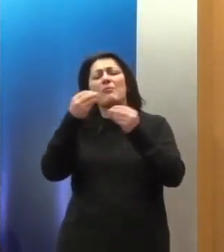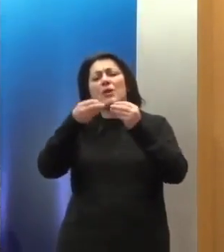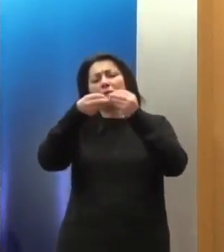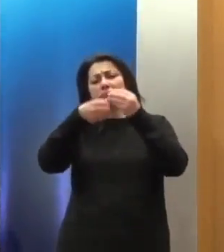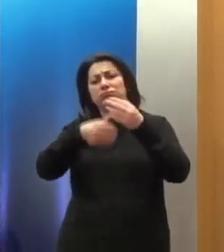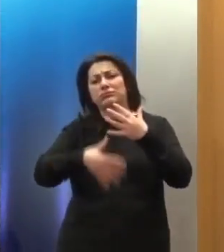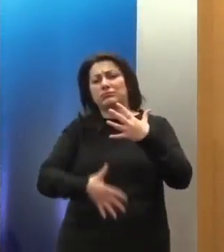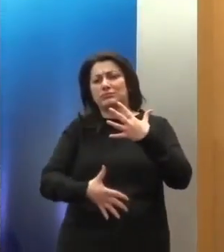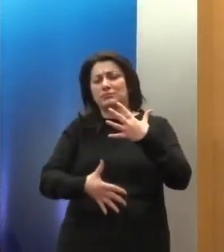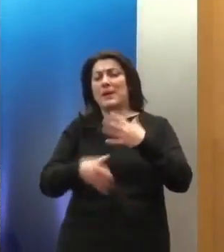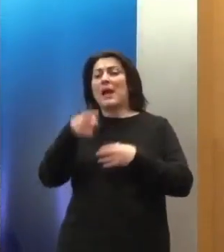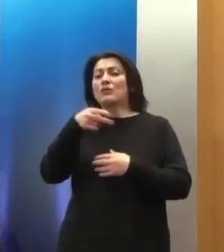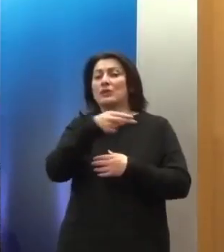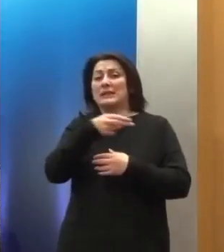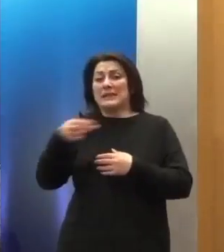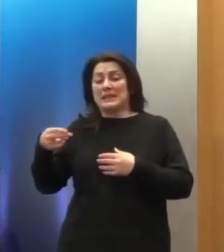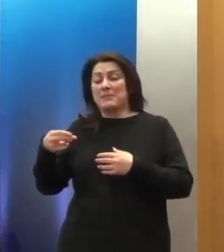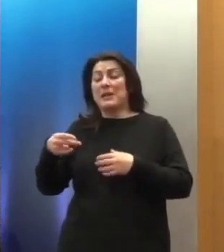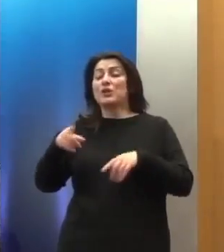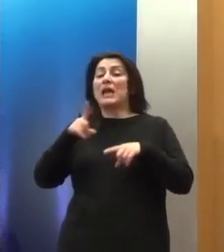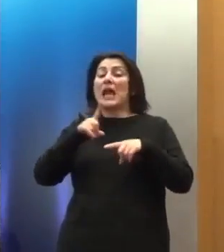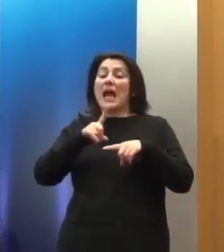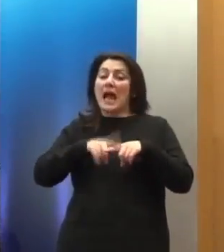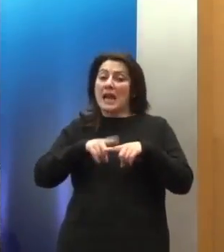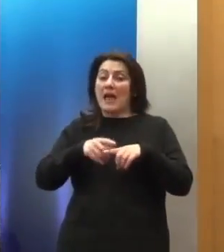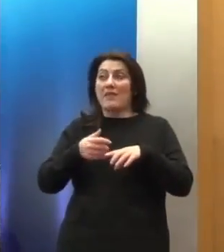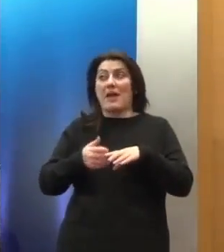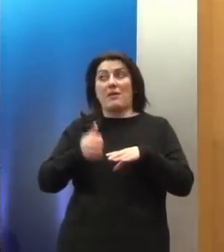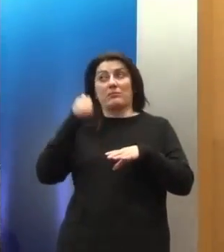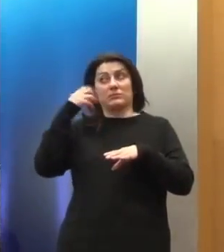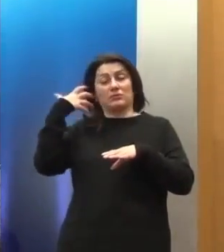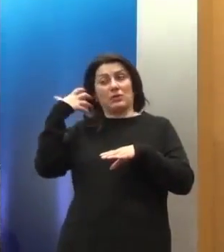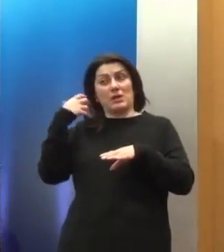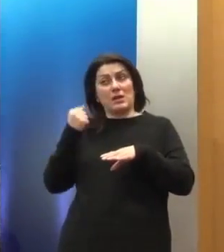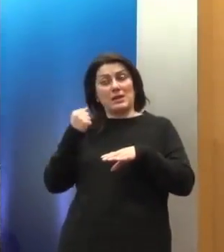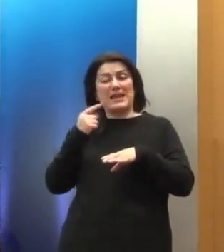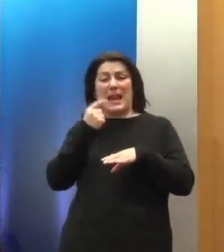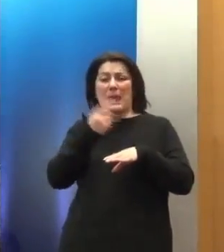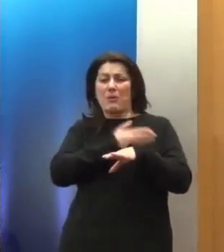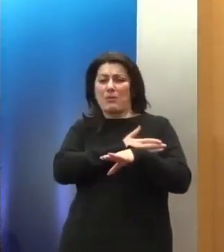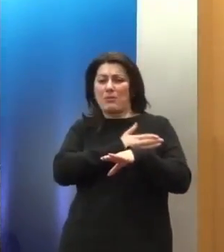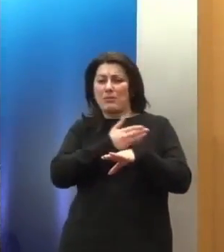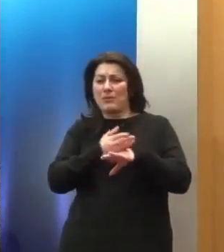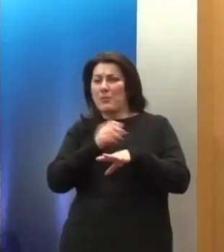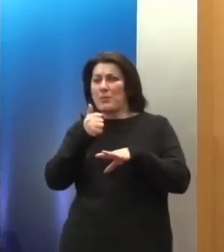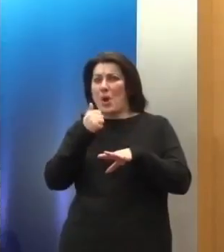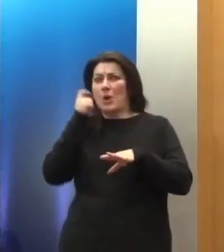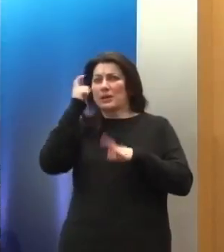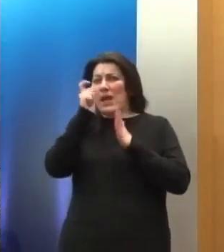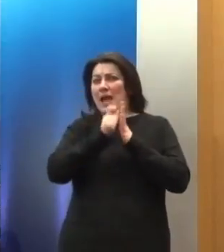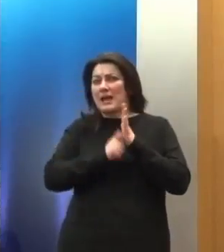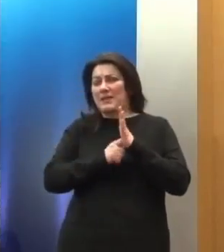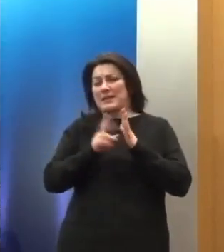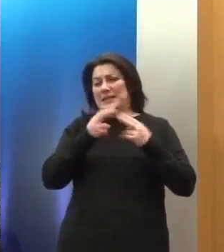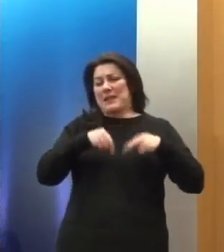Επομένως, θα έχει μπροστά της και είχε και παρελθόν, είχε λίγο ενδεχομένως καθυστερήσει με την πρώτη έκθεση τουλάχιστον στη δικιά μας